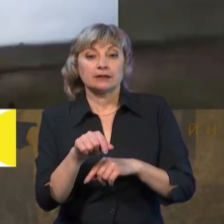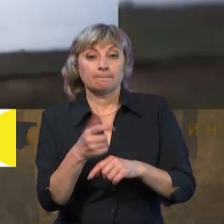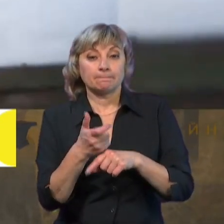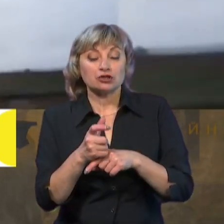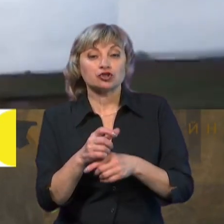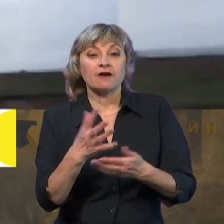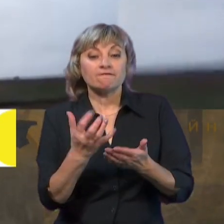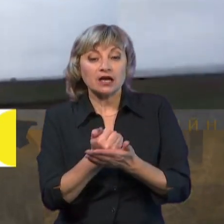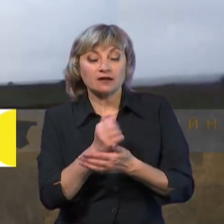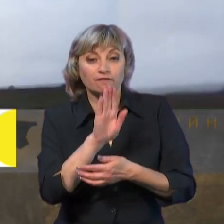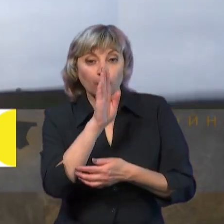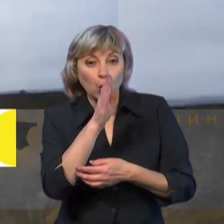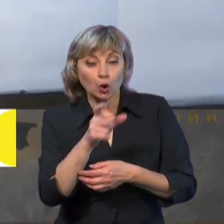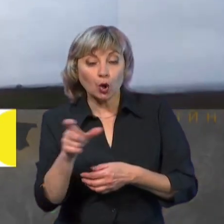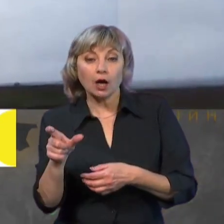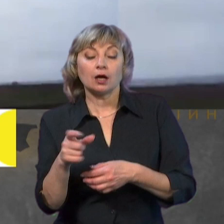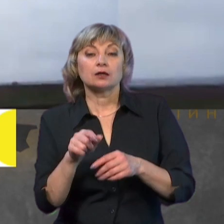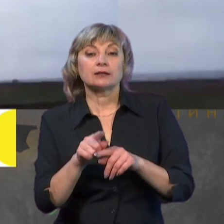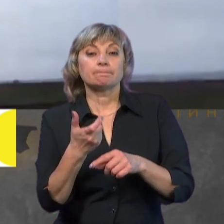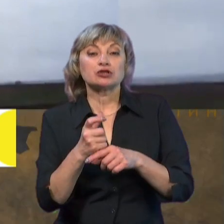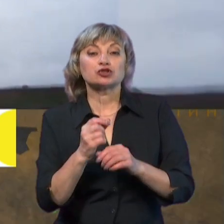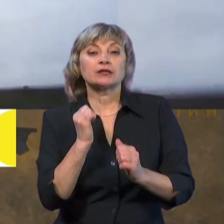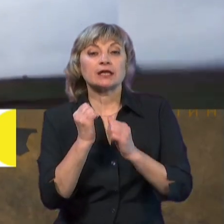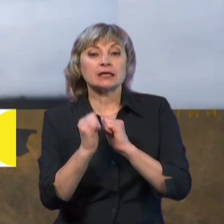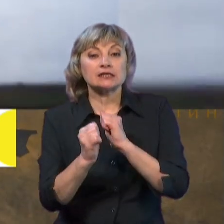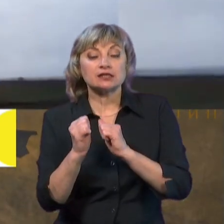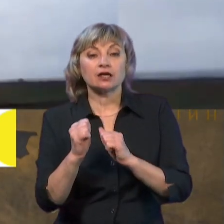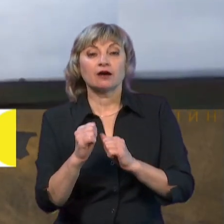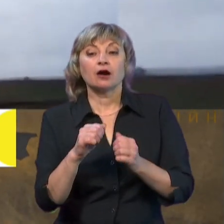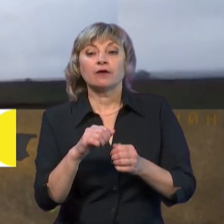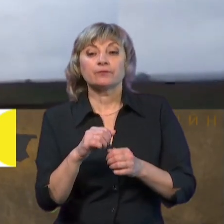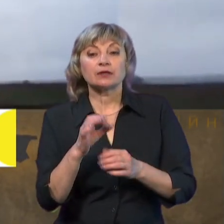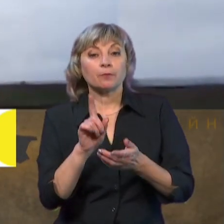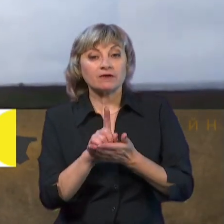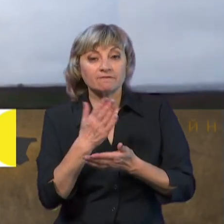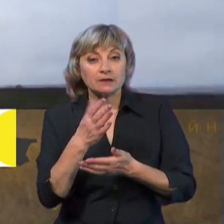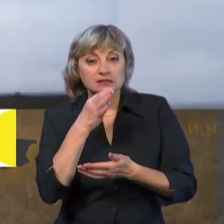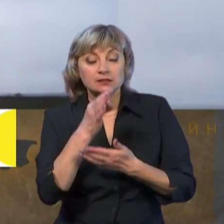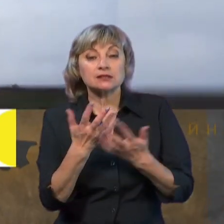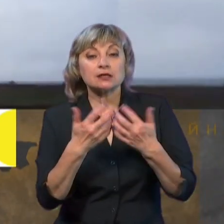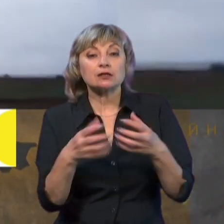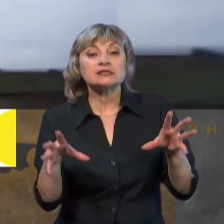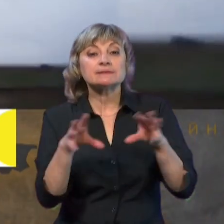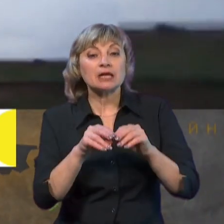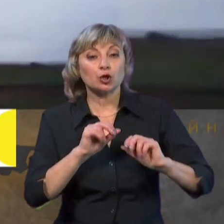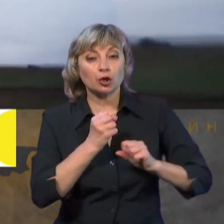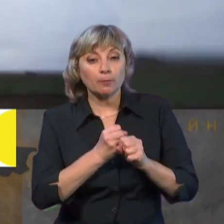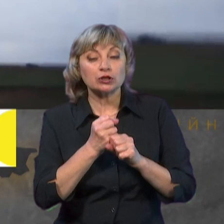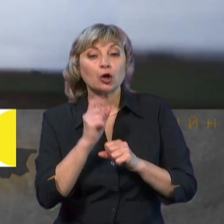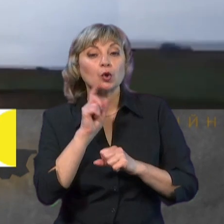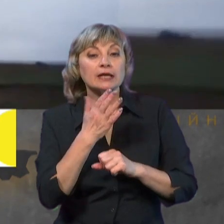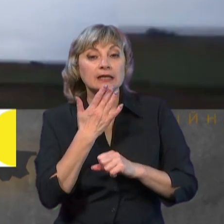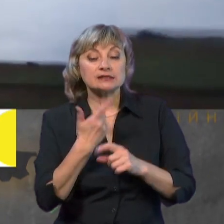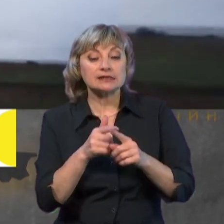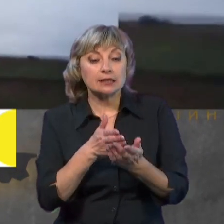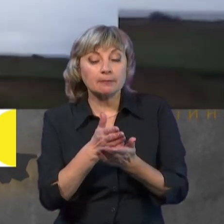більше виявленого ворога, тим більше нанесено вогневе враження. І маю вам сказати, що за рахунок спільної роботи української нації, цей